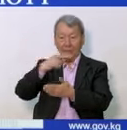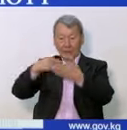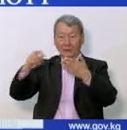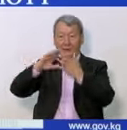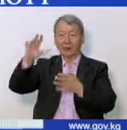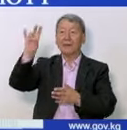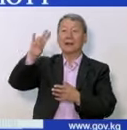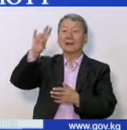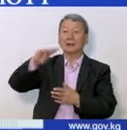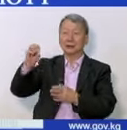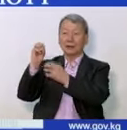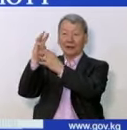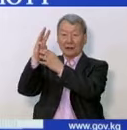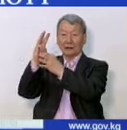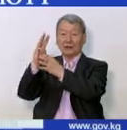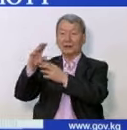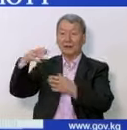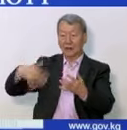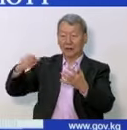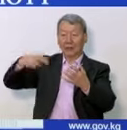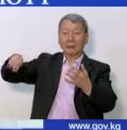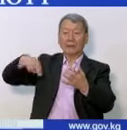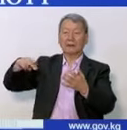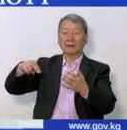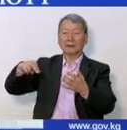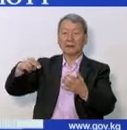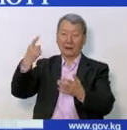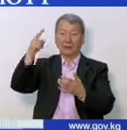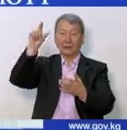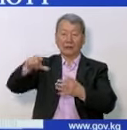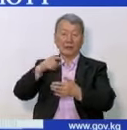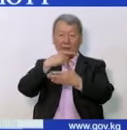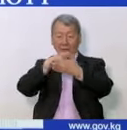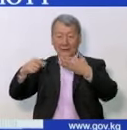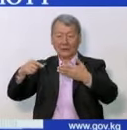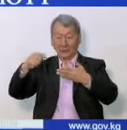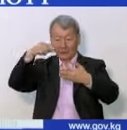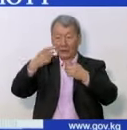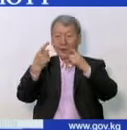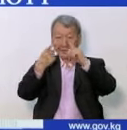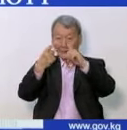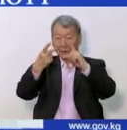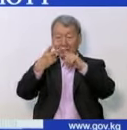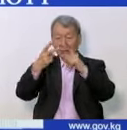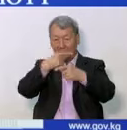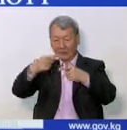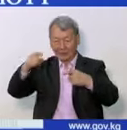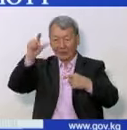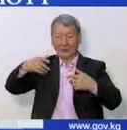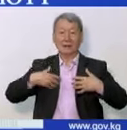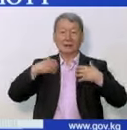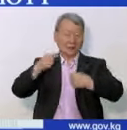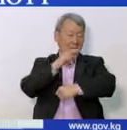Рынской области 13, в Джалабадской области 1 пациент с отрицательными результатами лабораторного